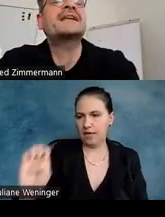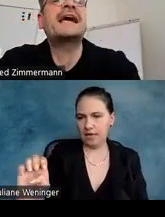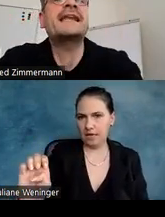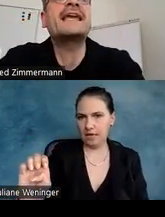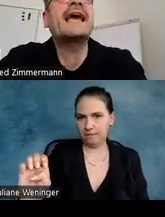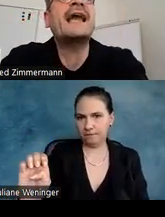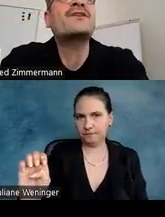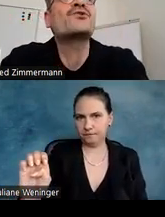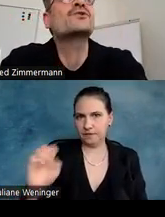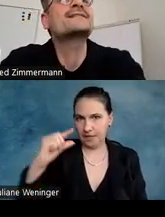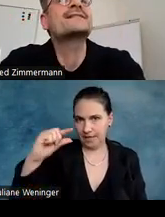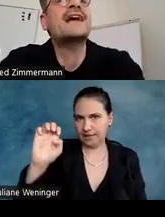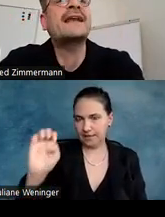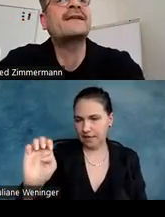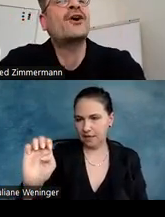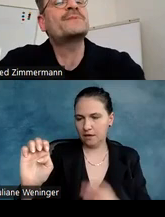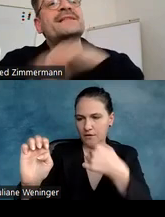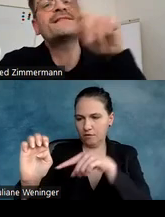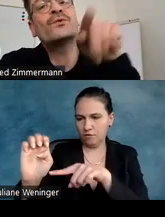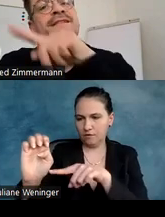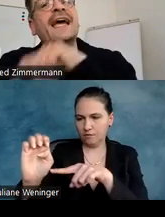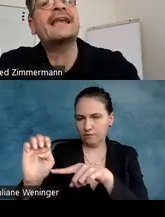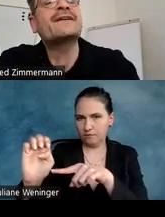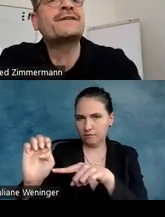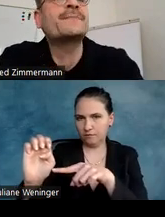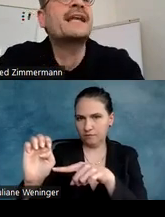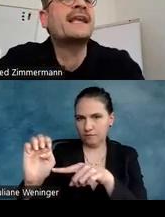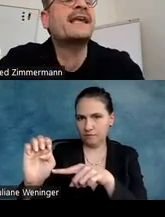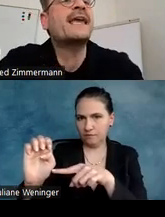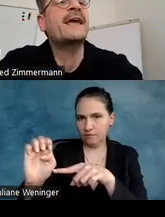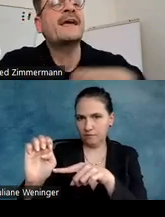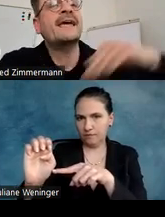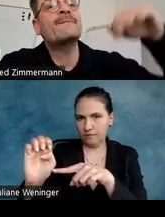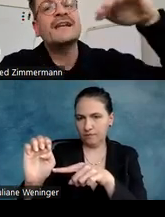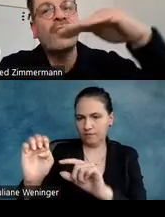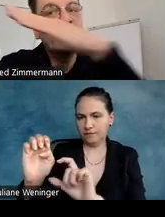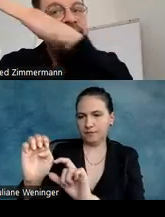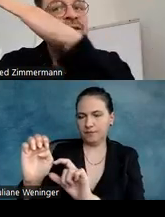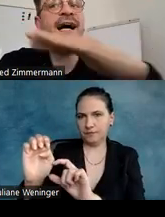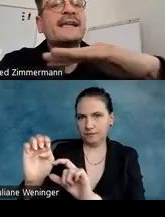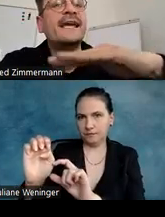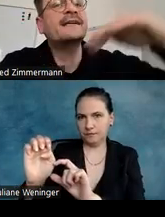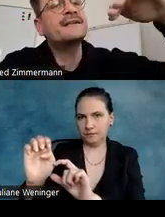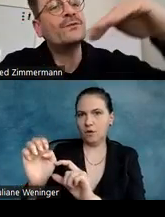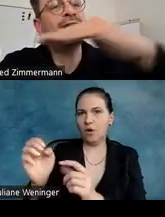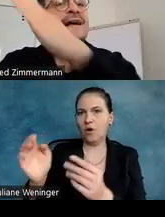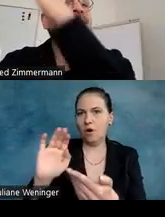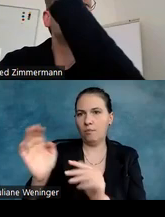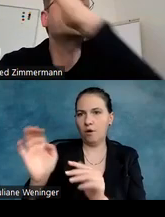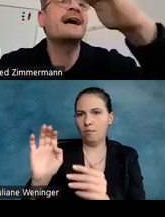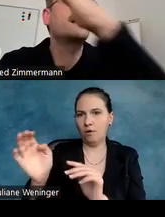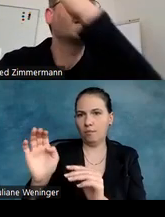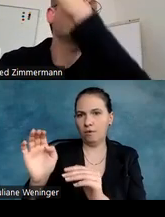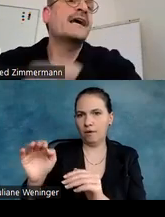Ende vom kleinen E an und gucken Sie sich an, ob dieses untere Ende von dem kleinen E eben in der Horizontalen endet oder